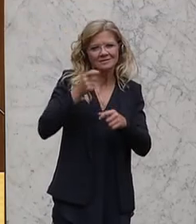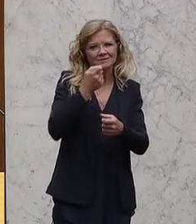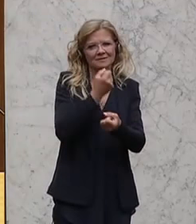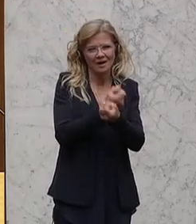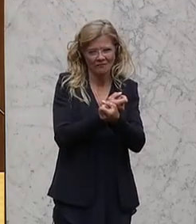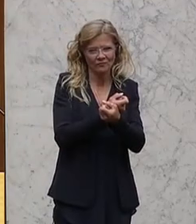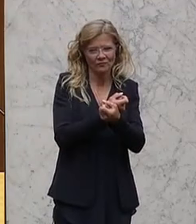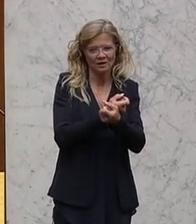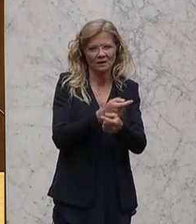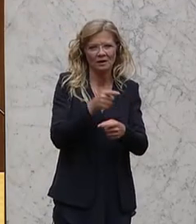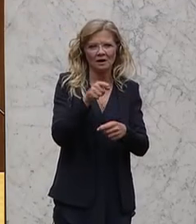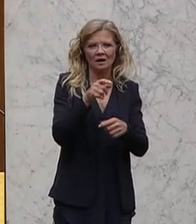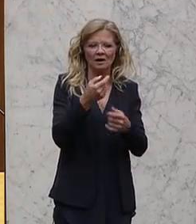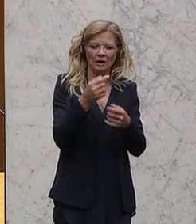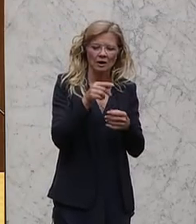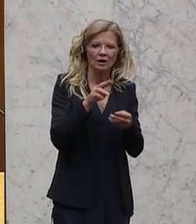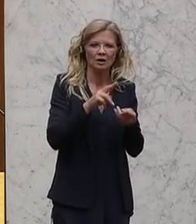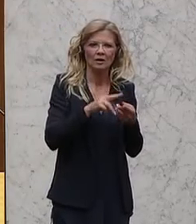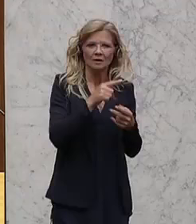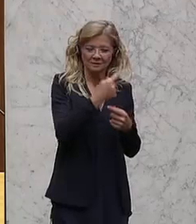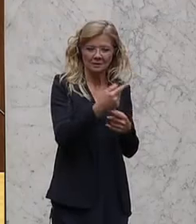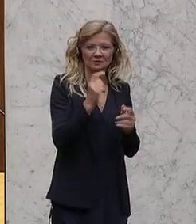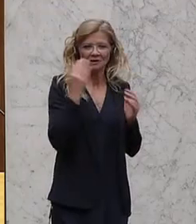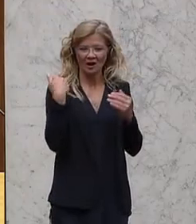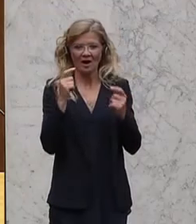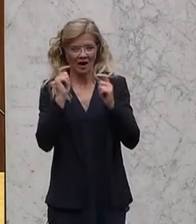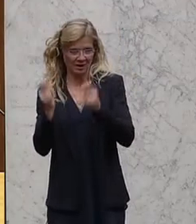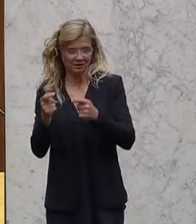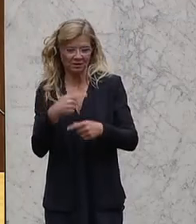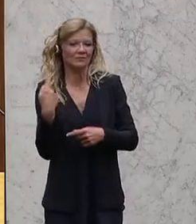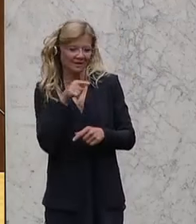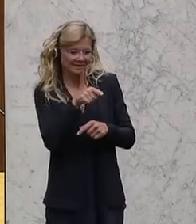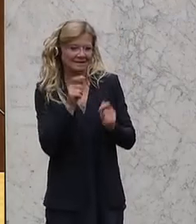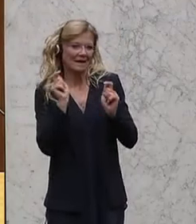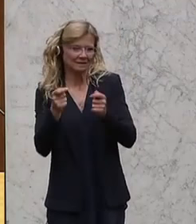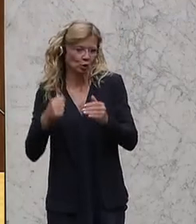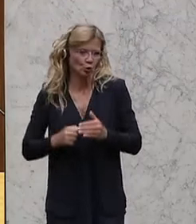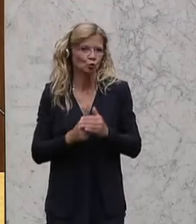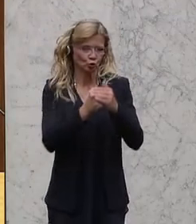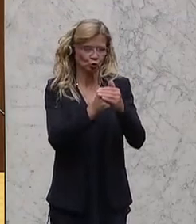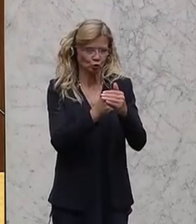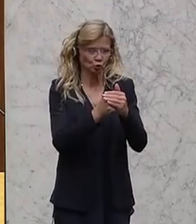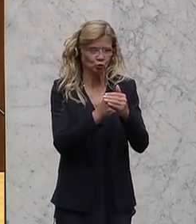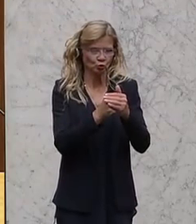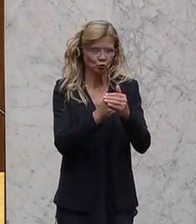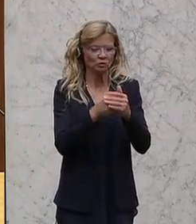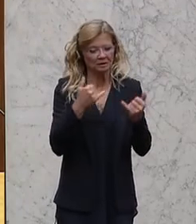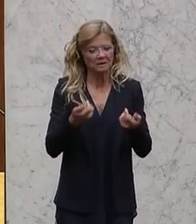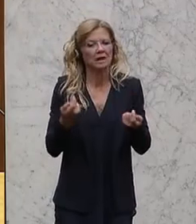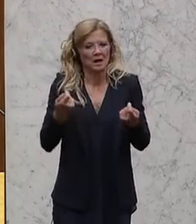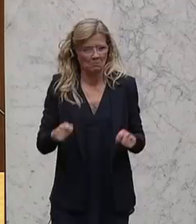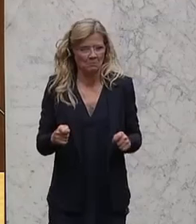aus Mauthausen unterstützt. Und, das ist inzwischen abgeschlossen,